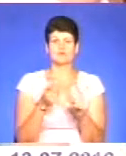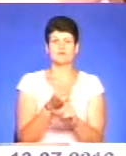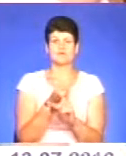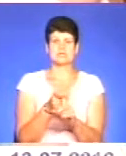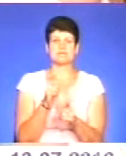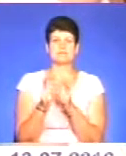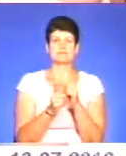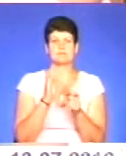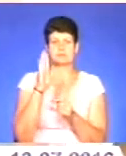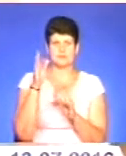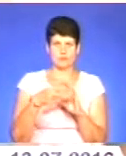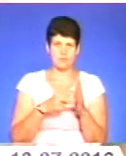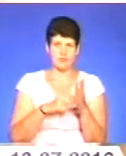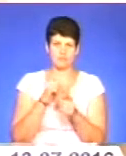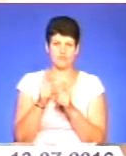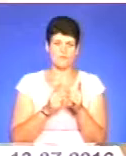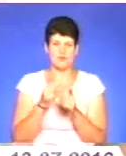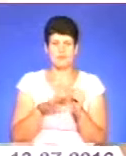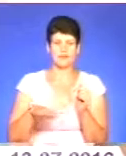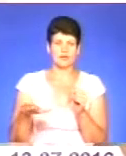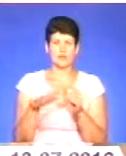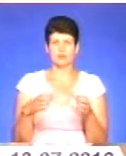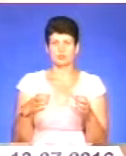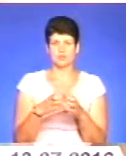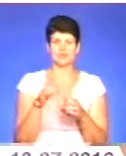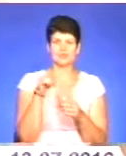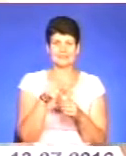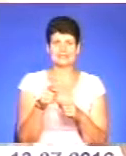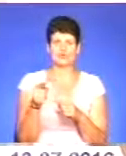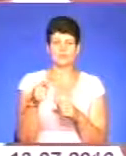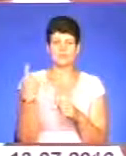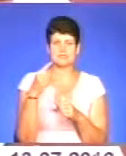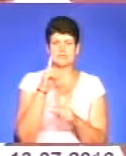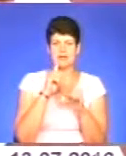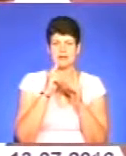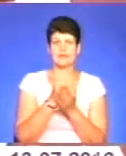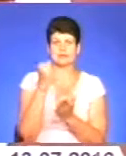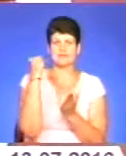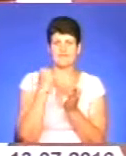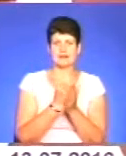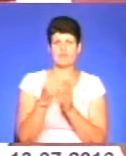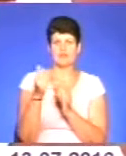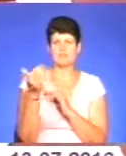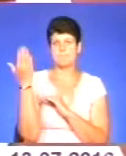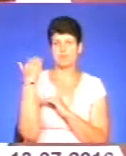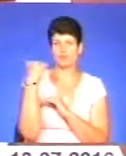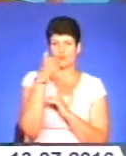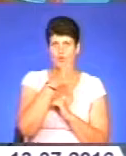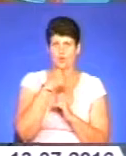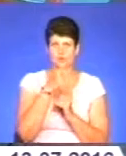до перспективного плану формування територій громад, то їх Тернопільська обласна рада затвердила ще в грудні минулого року.